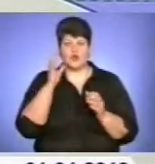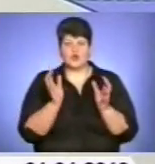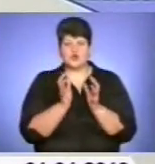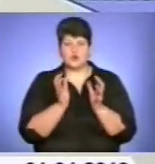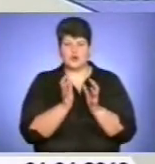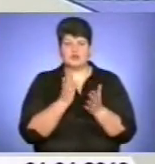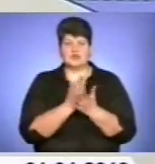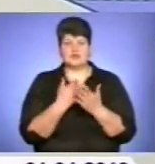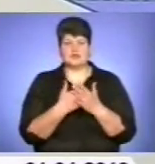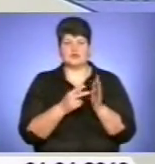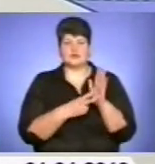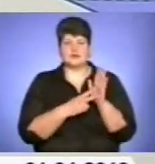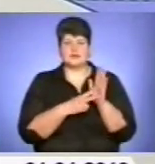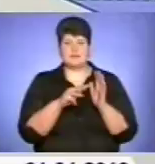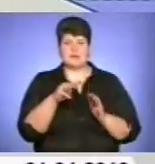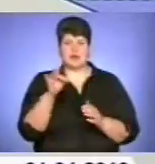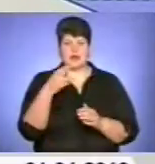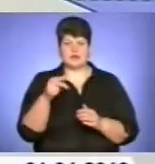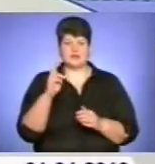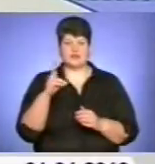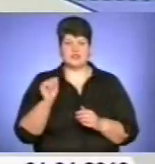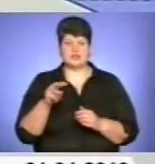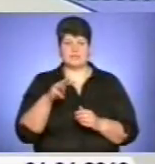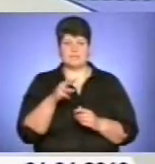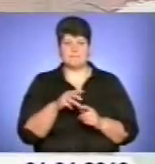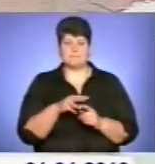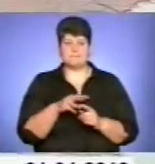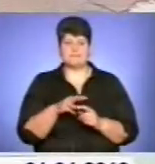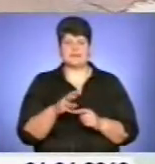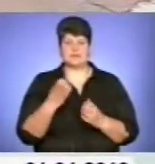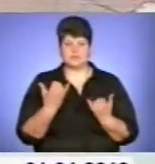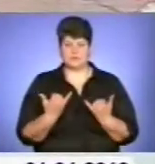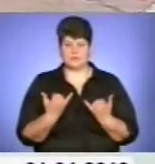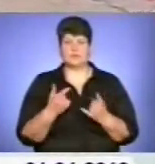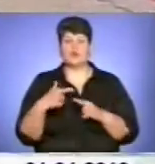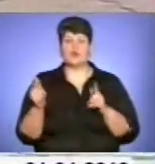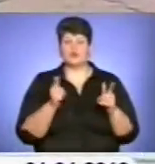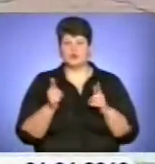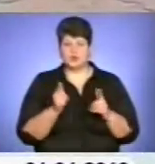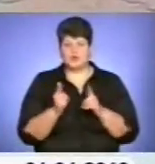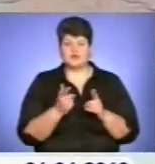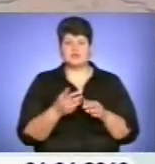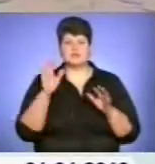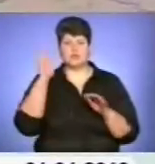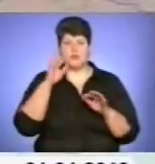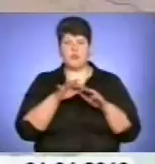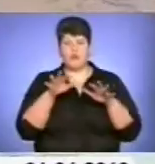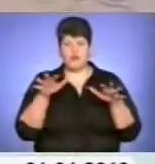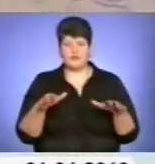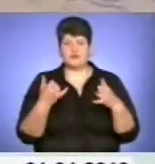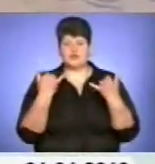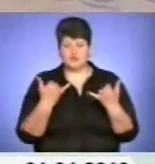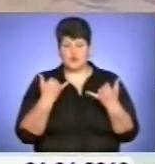7 мільярдів кубічних метрів на сьогодні. Про готовність до повинні на території населенних пунктів